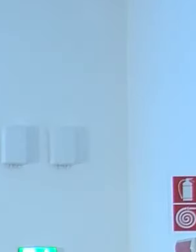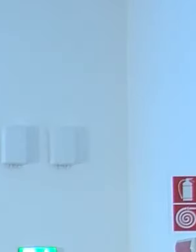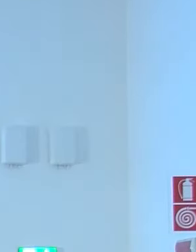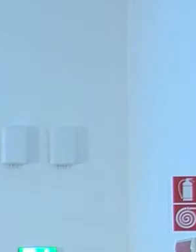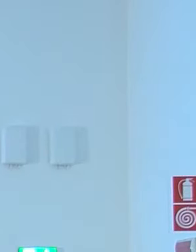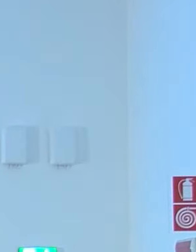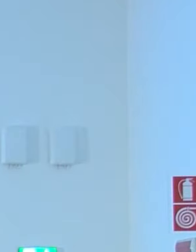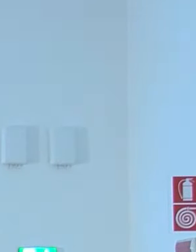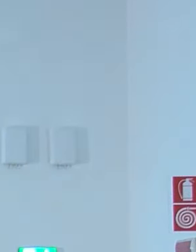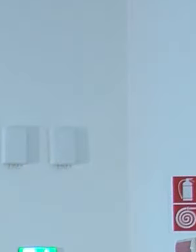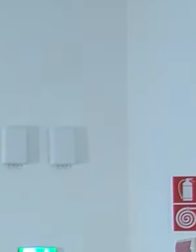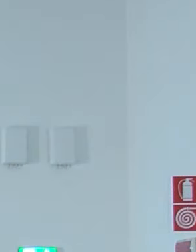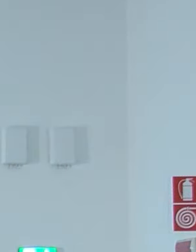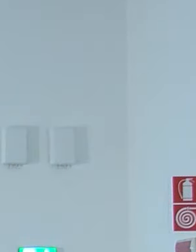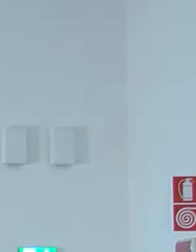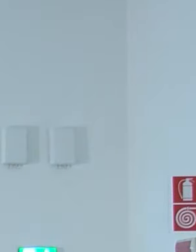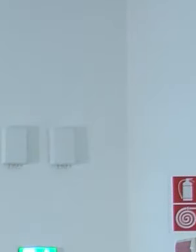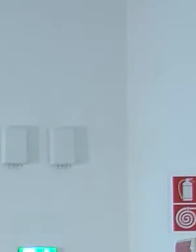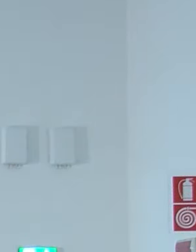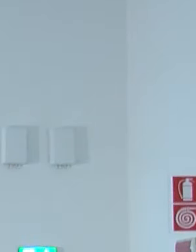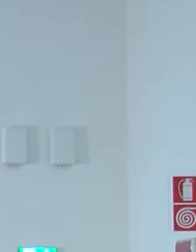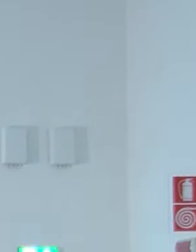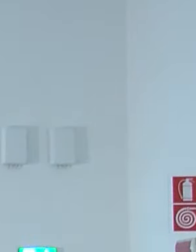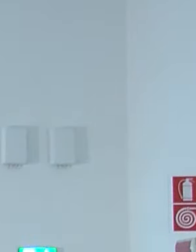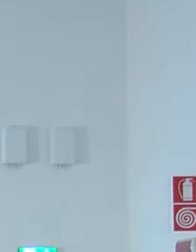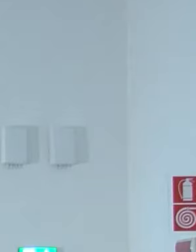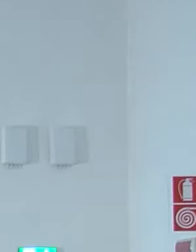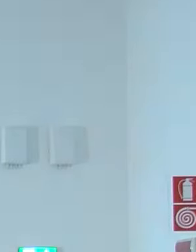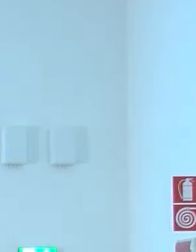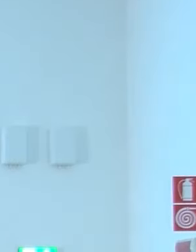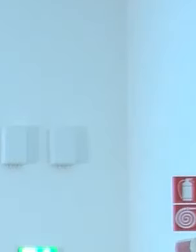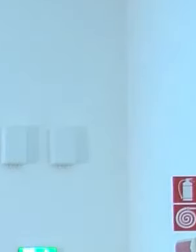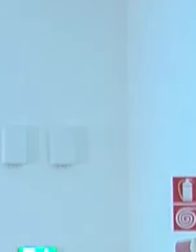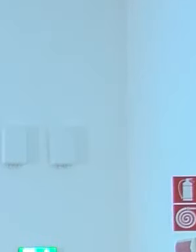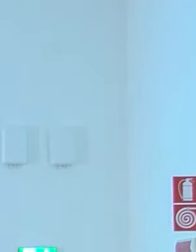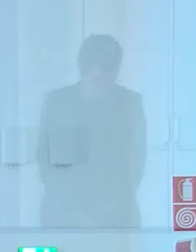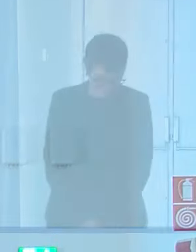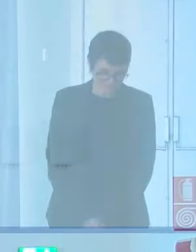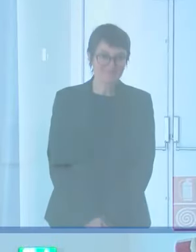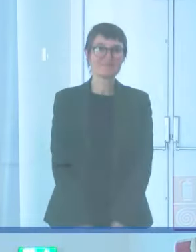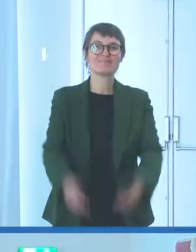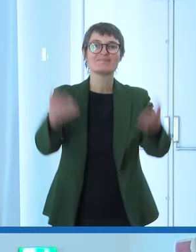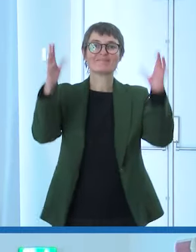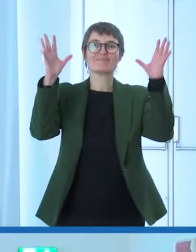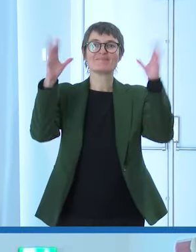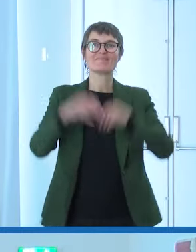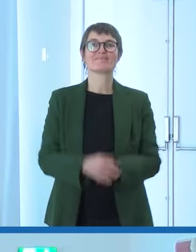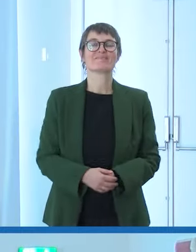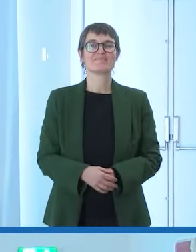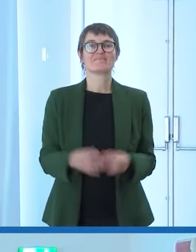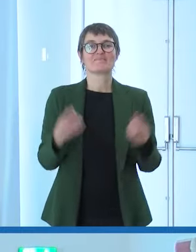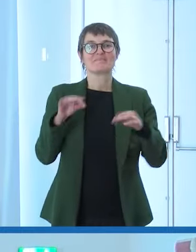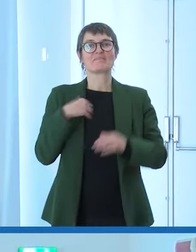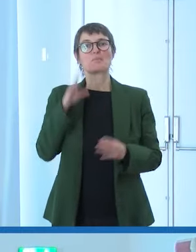i guai ecco questo basta basta questa è insomma la mia maniera il mio approccio alla